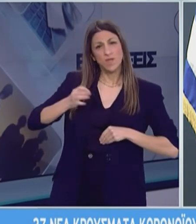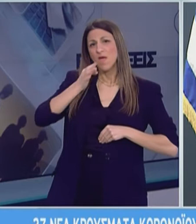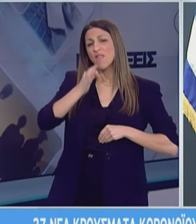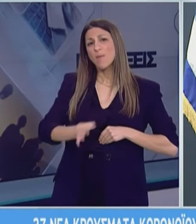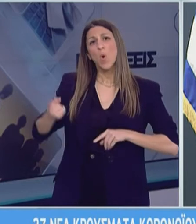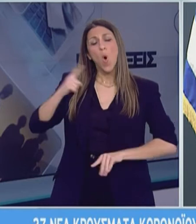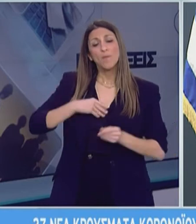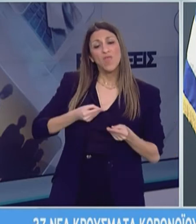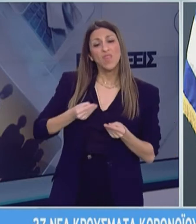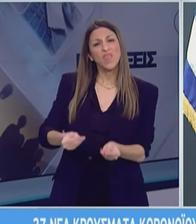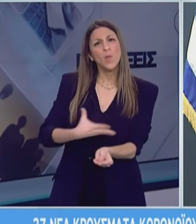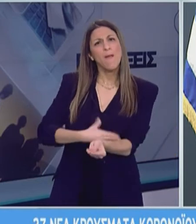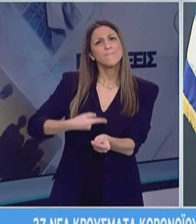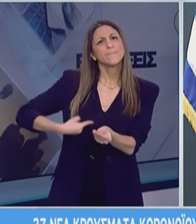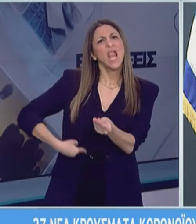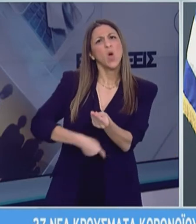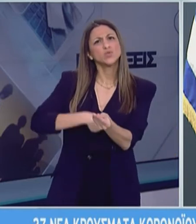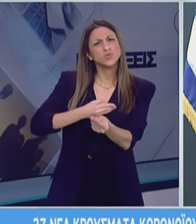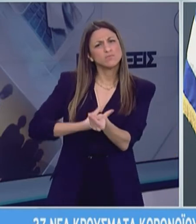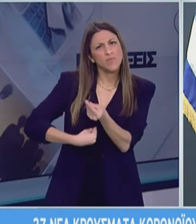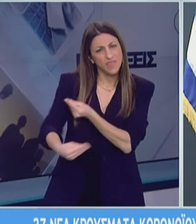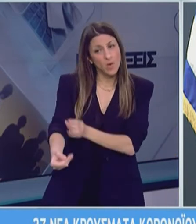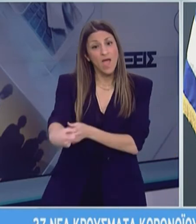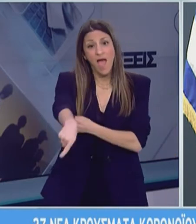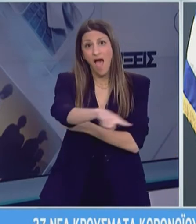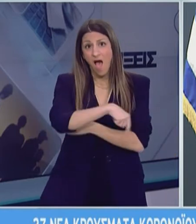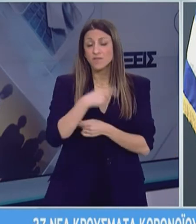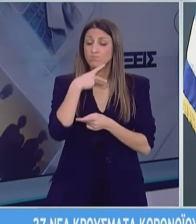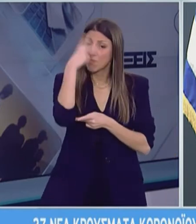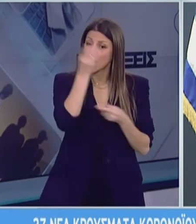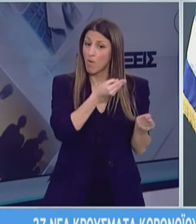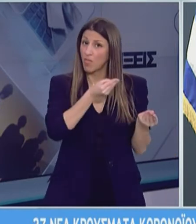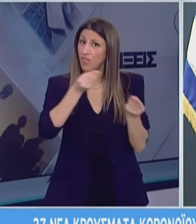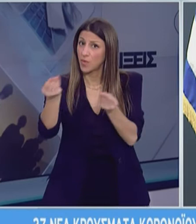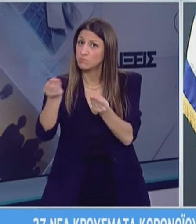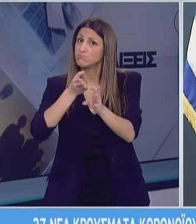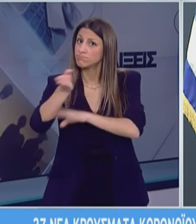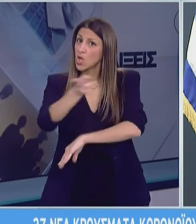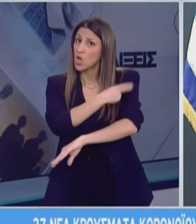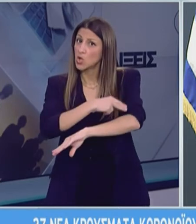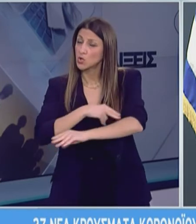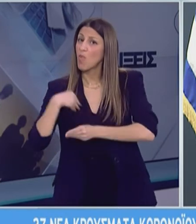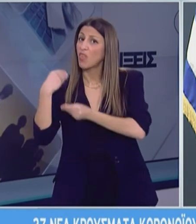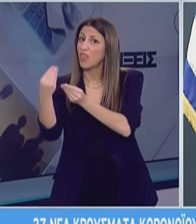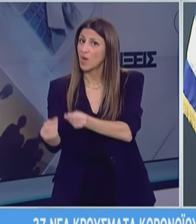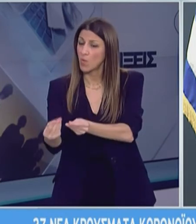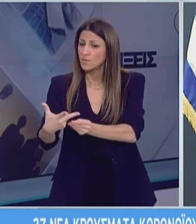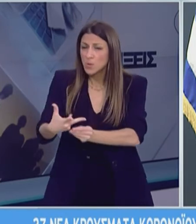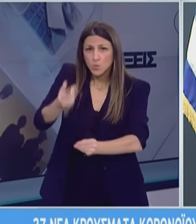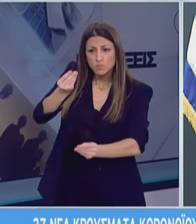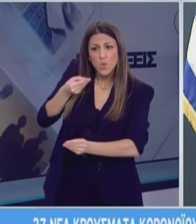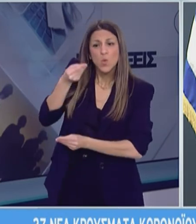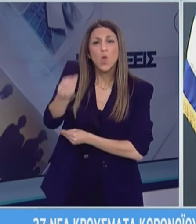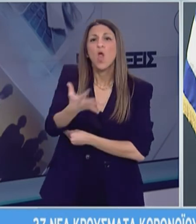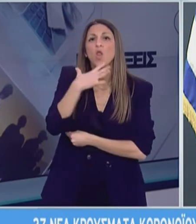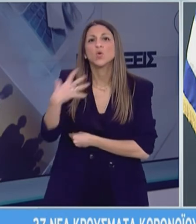και να πω ότι έχει εξασφαλιστεί η ασφαλής πρόσβαση σε νοσοκομεία όπου και θα γίνεται η δωρά μυελού των νοστών. Ένας μυελός σώζει